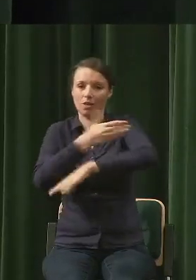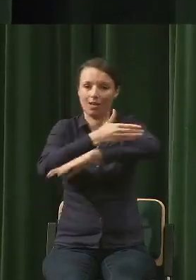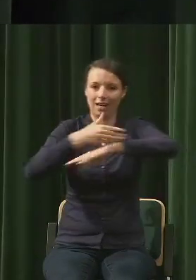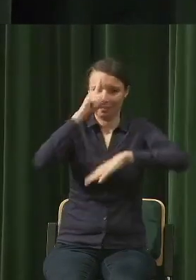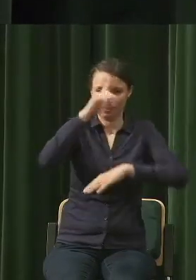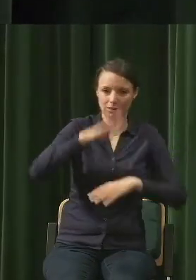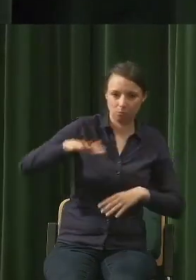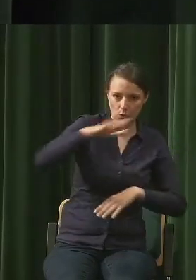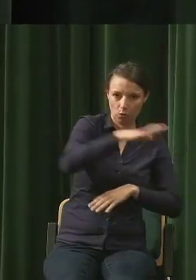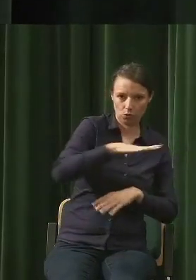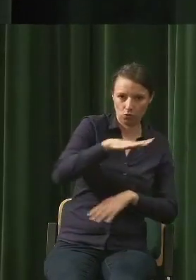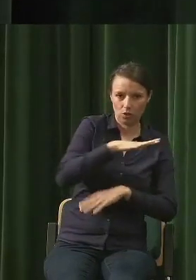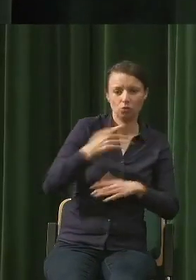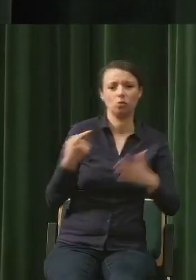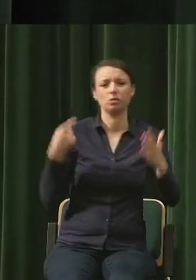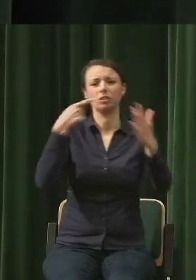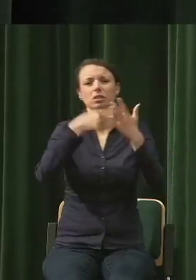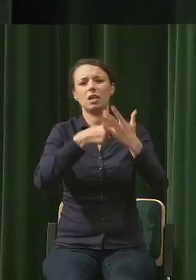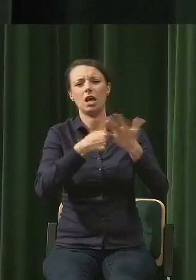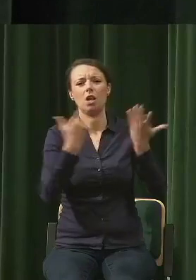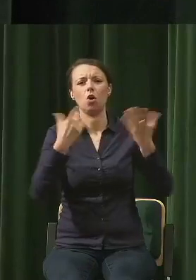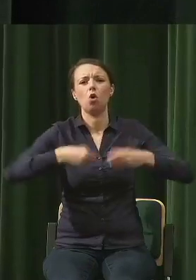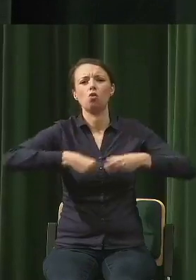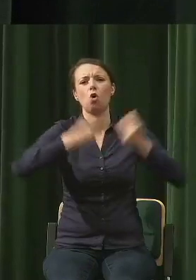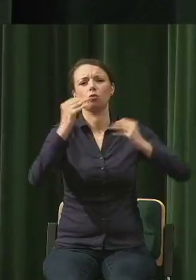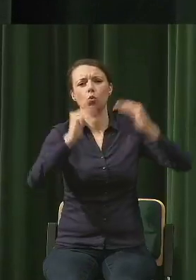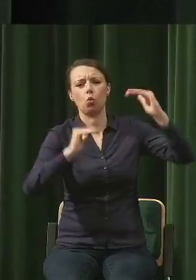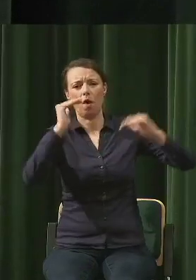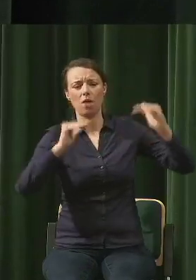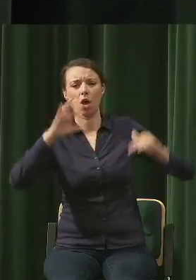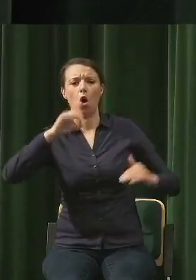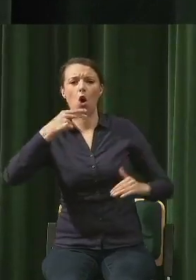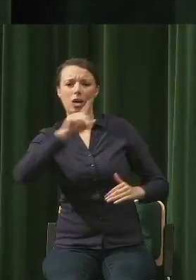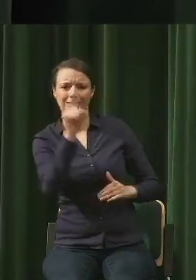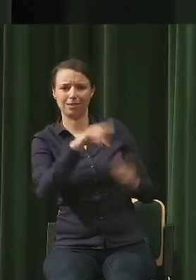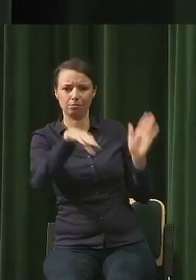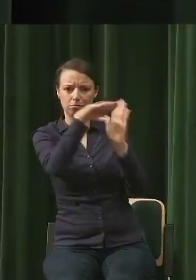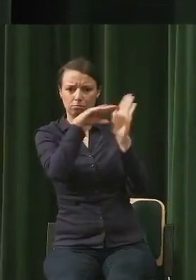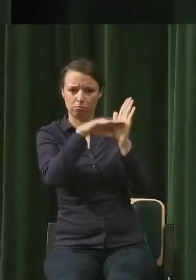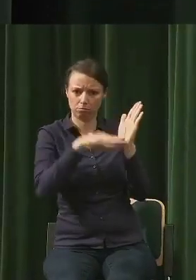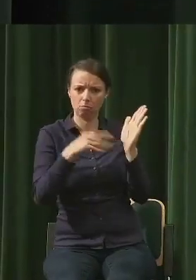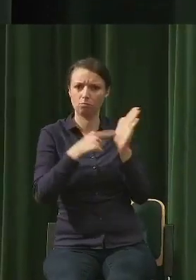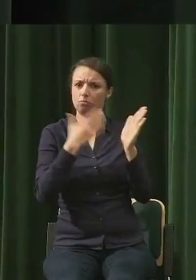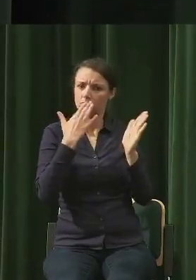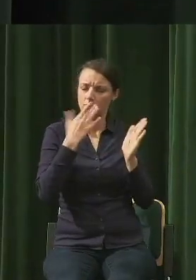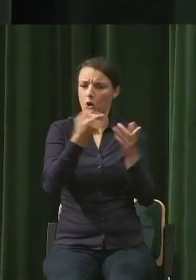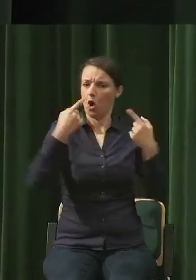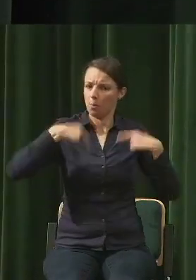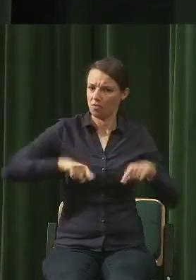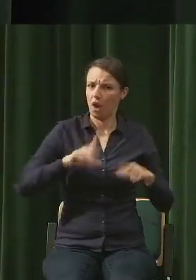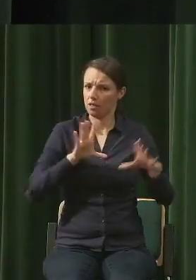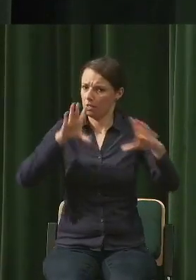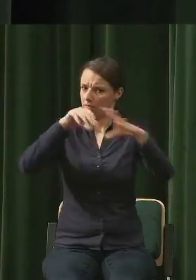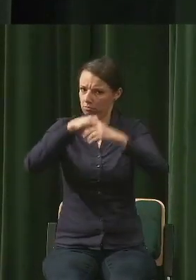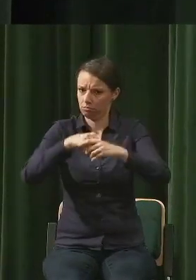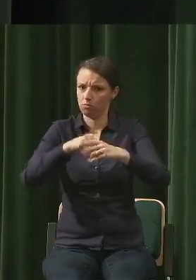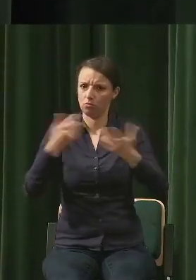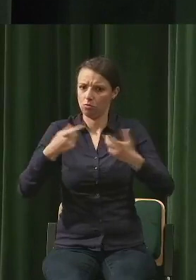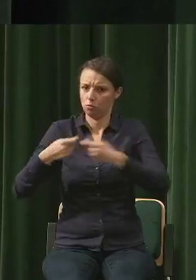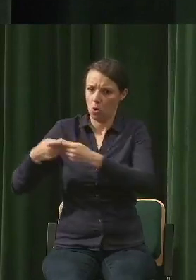przez cele zrównoważonego rozwoju ONZ-u chociażby, która mówi, że każdemu obywatelowi danej wspólnoty należy się jakiś minimum